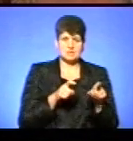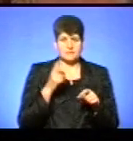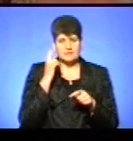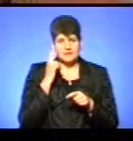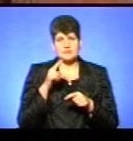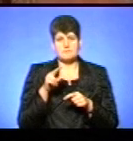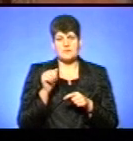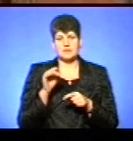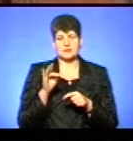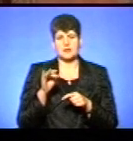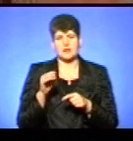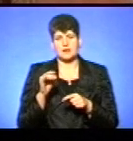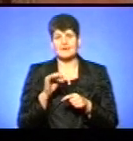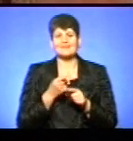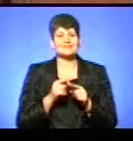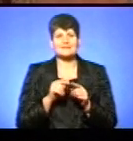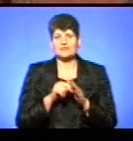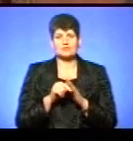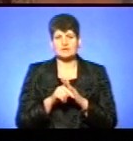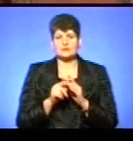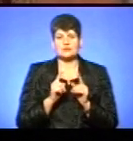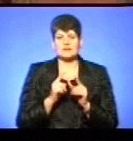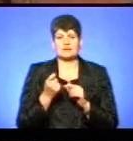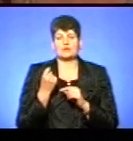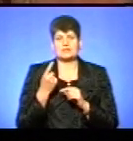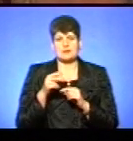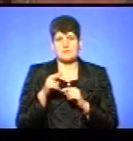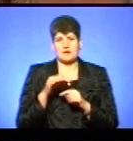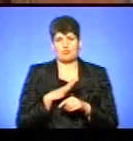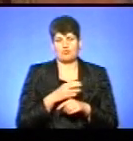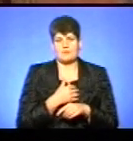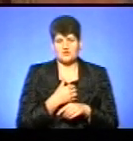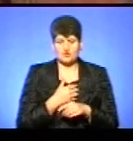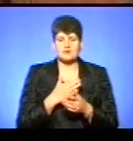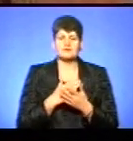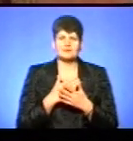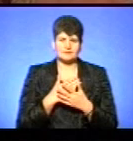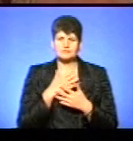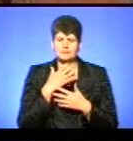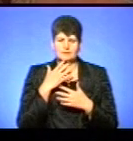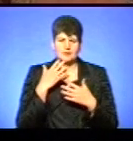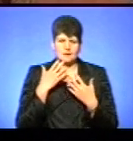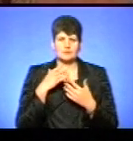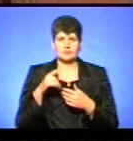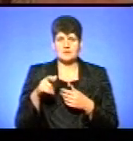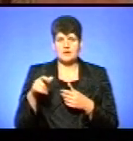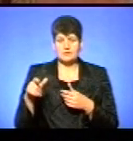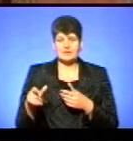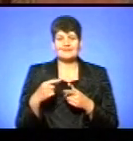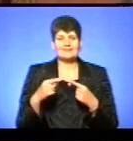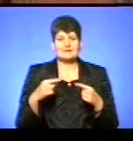патріархат. Це не означає, що тільки на цих 11 парафіях були бажаючі. Є, звичайно, багато парафіян і